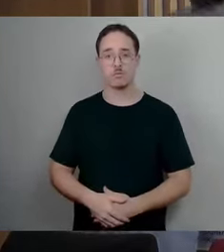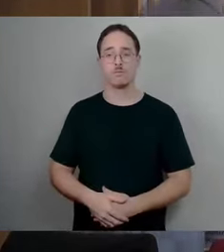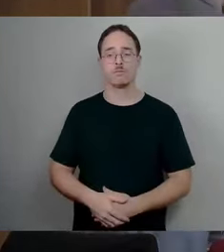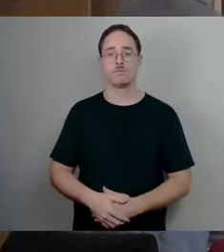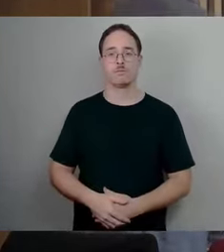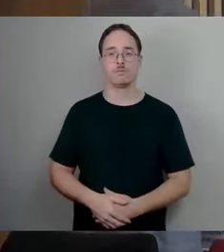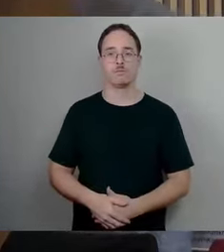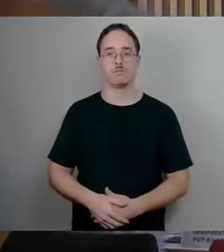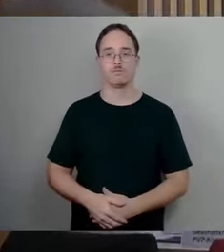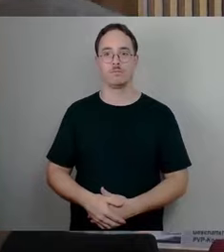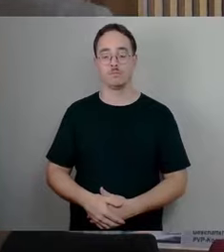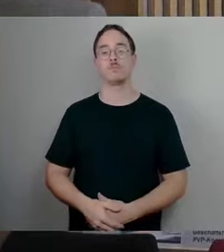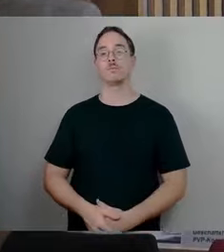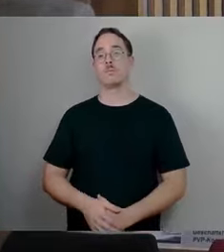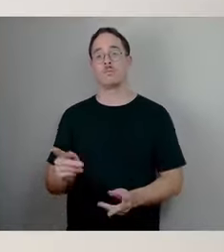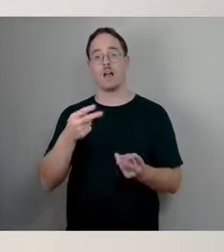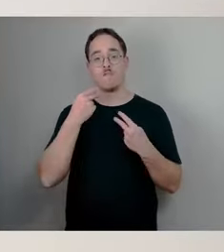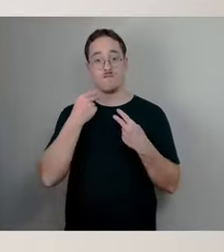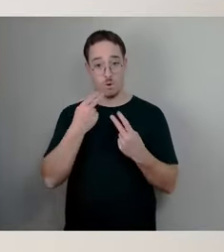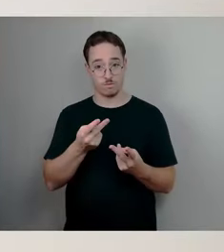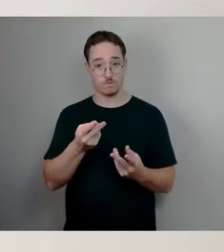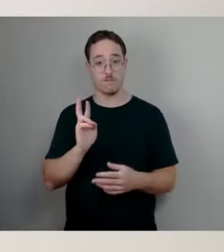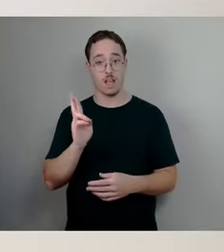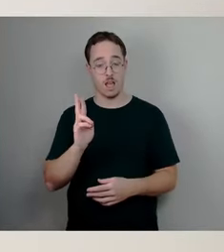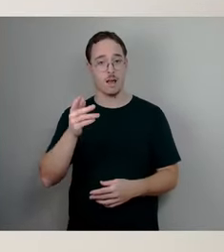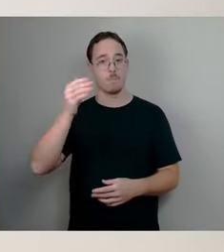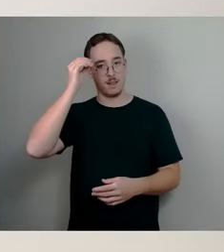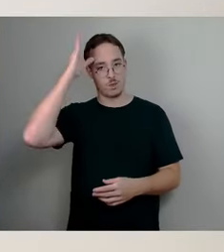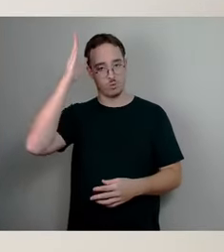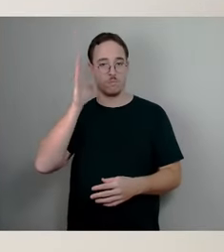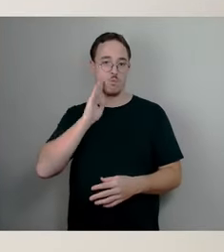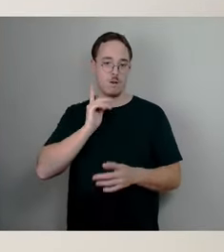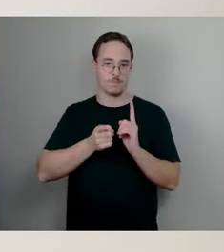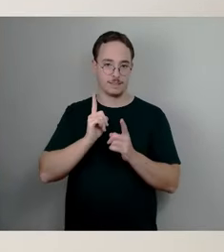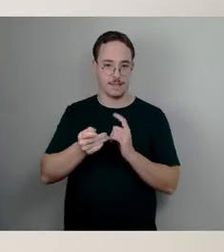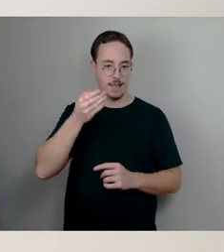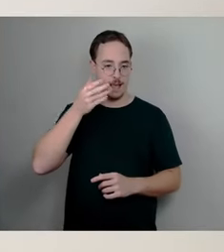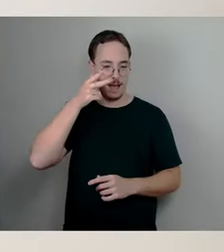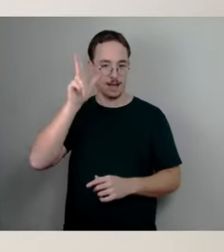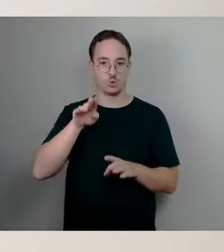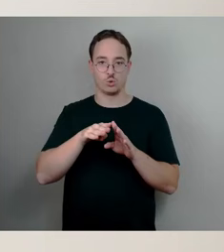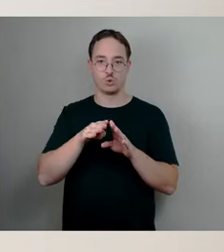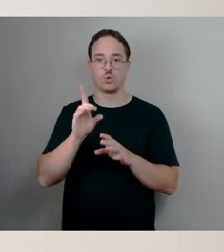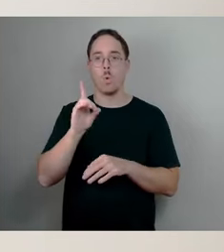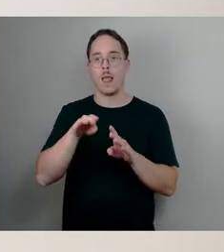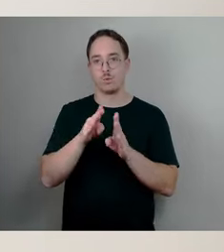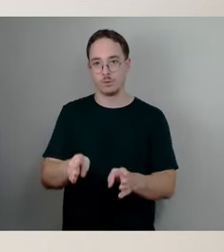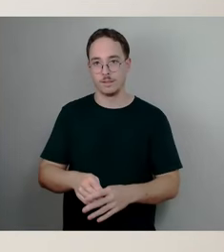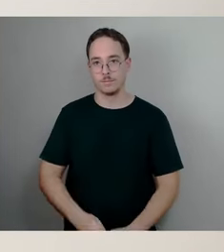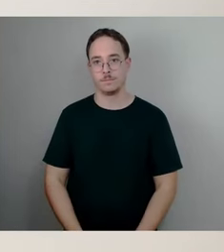Beantwortung der Bildungsbürgermeister Thunhauser. Ja, sehr geehrter Herr Demetier, wie schon gesagt vorhin, wir haben